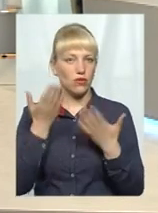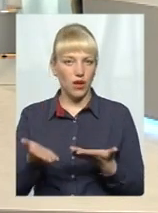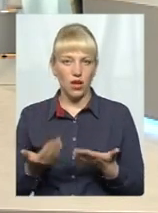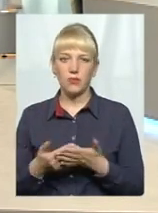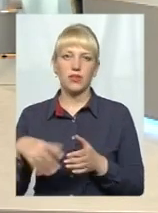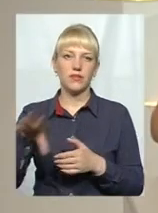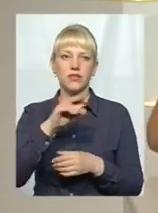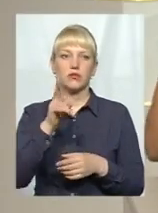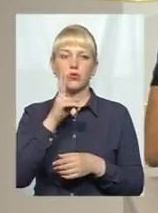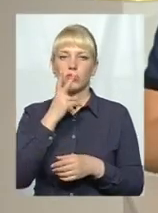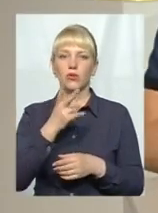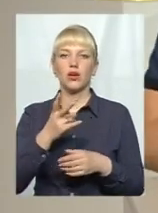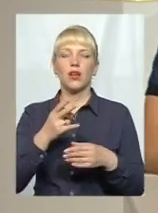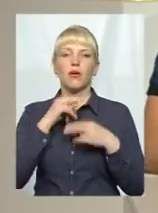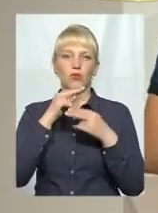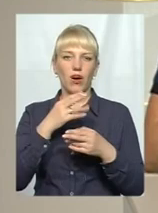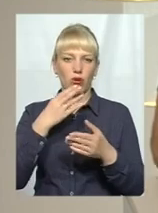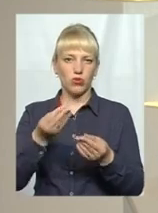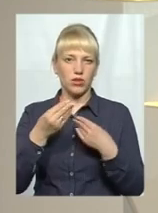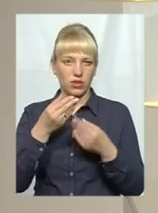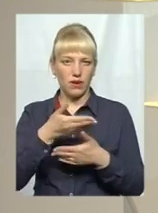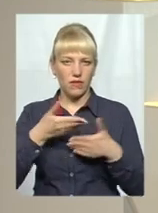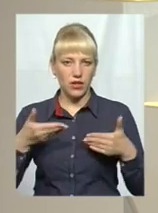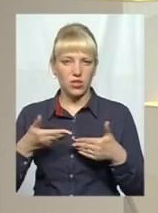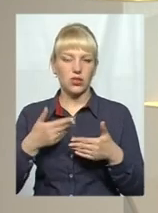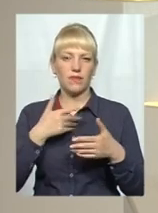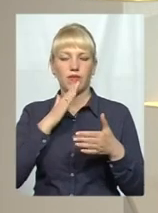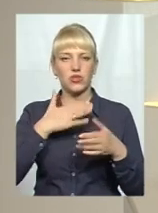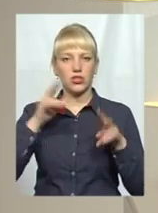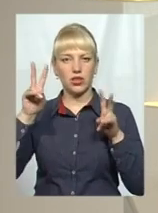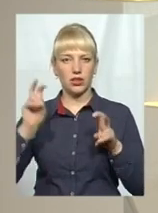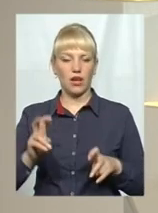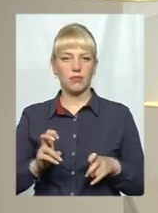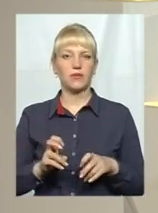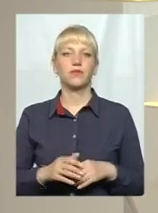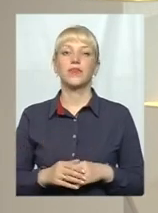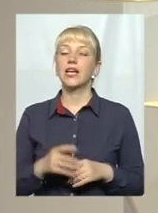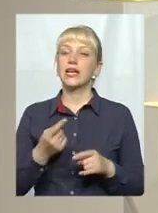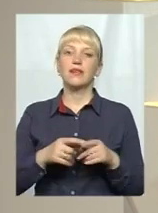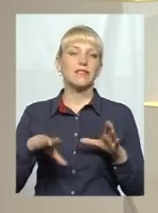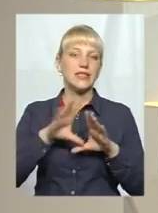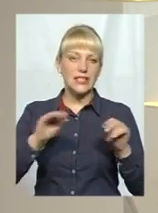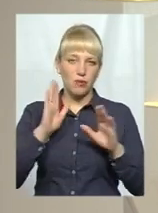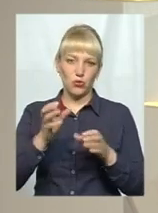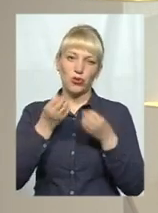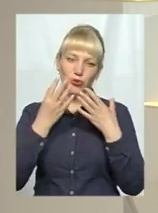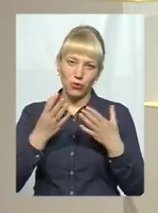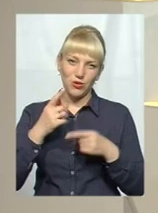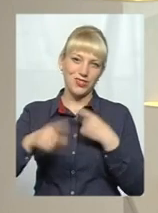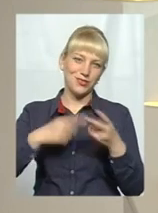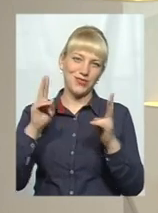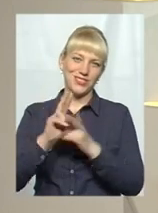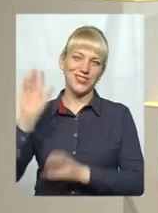дякувати усім, хто приділив свою увагу нашій темі сьогоднішній. Все буде добре, дякую, до зустрічі.